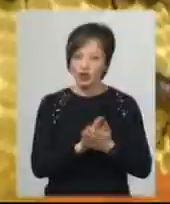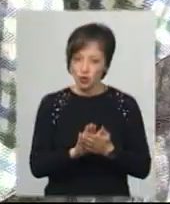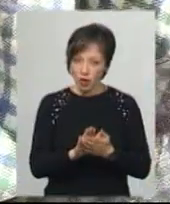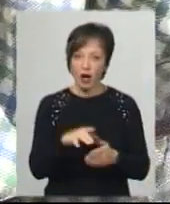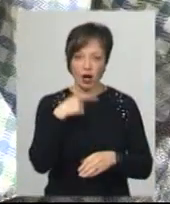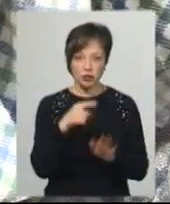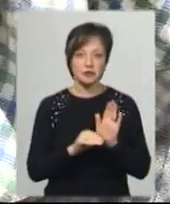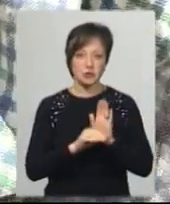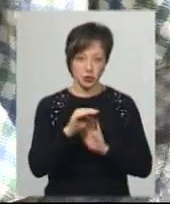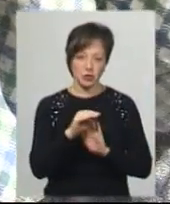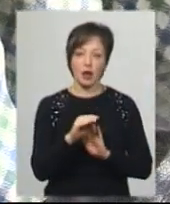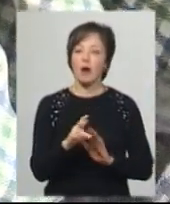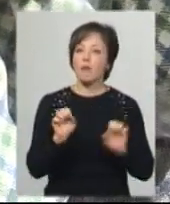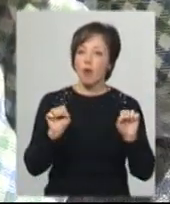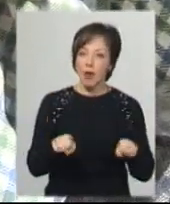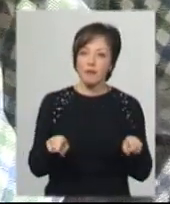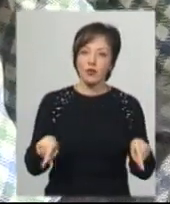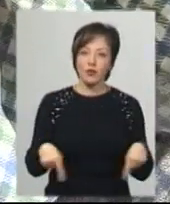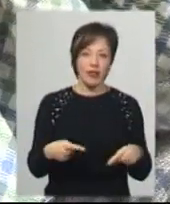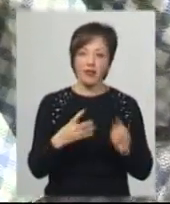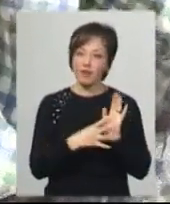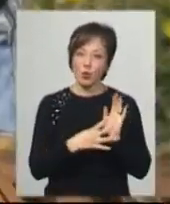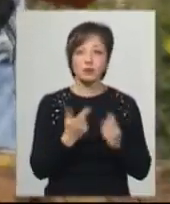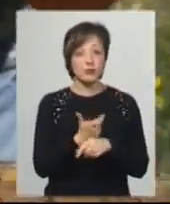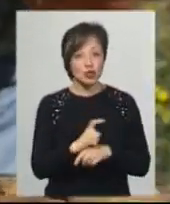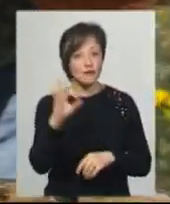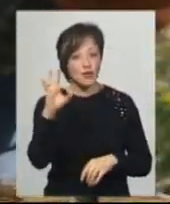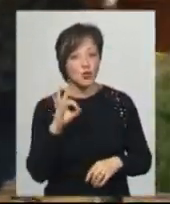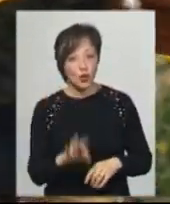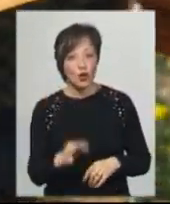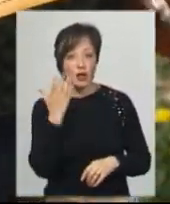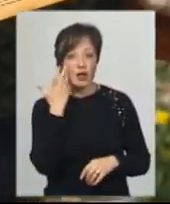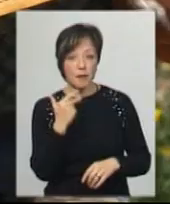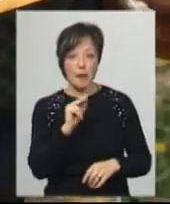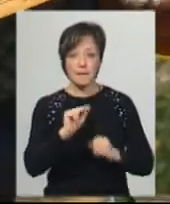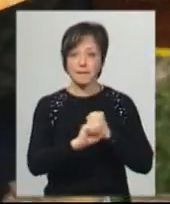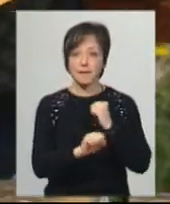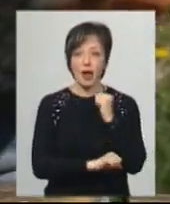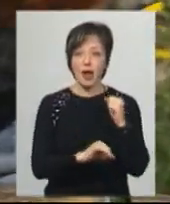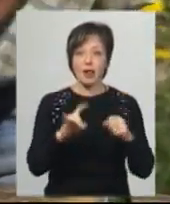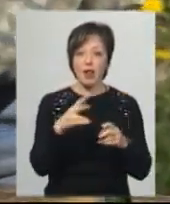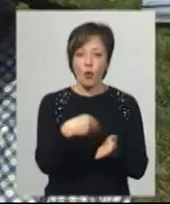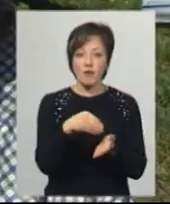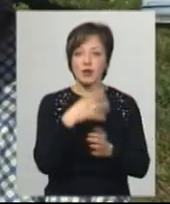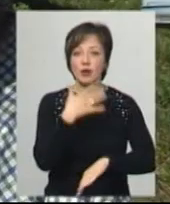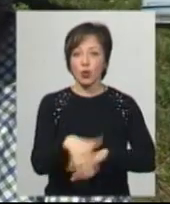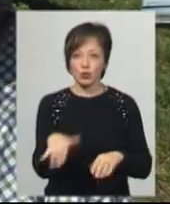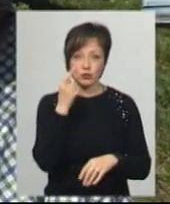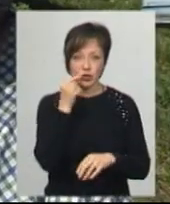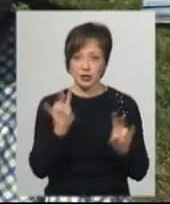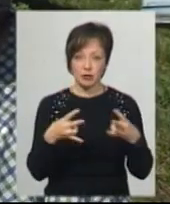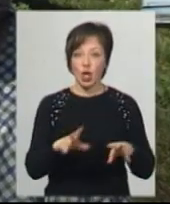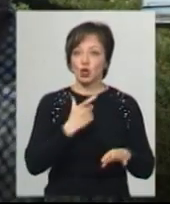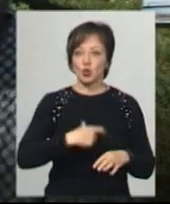висока, каже селекціонер. Та вона могла б відновитися не на 90, а більше відсотків, коли б пасічники-аматори не купували бджіл за кордоном. Не тільки